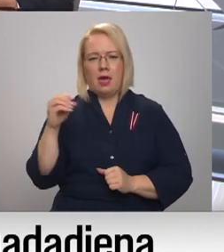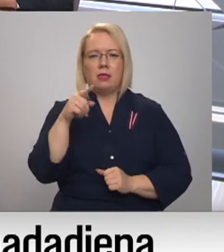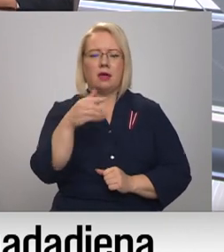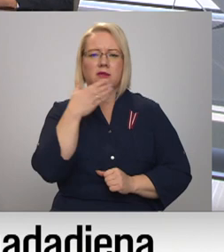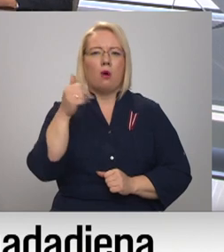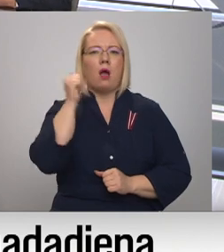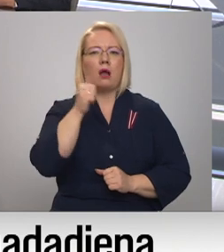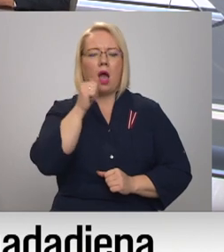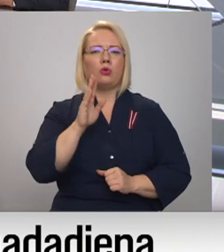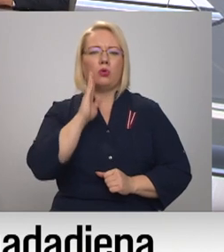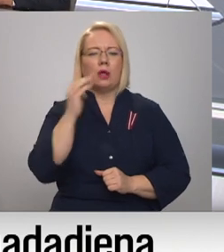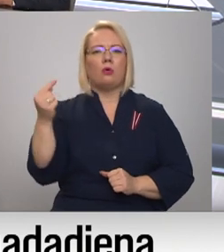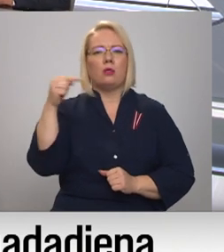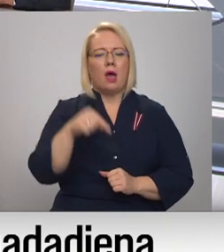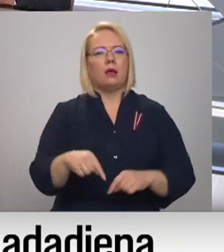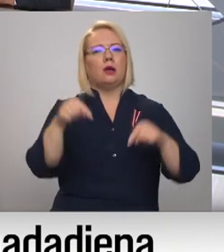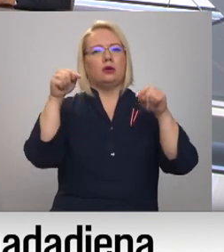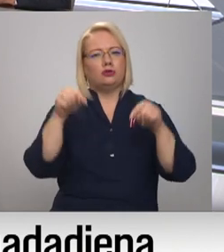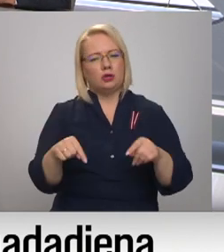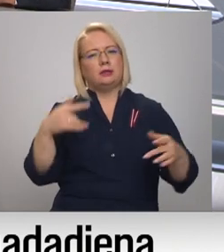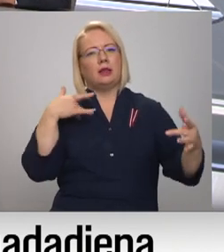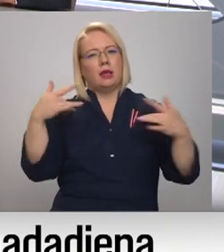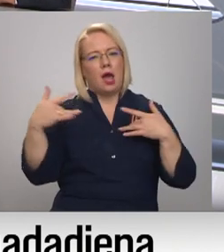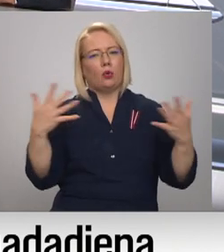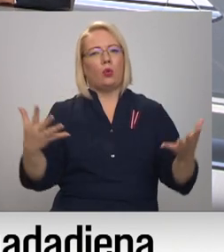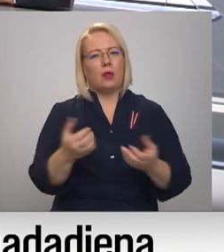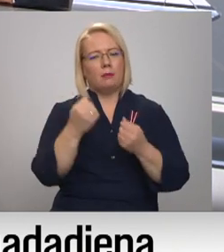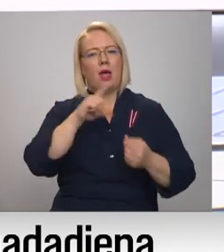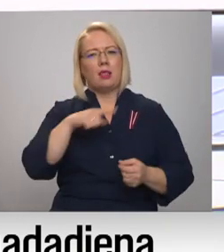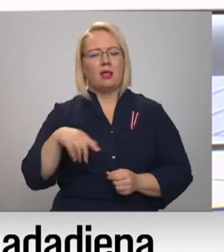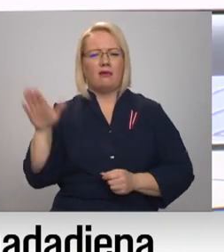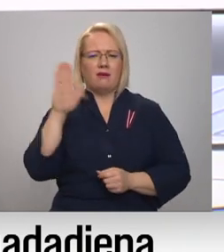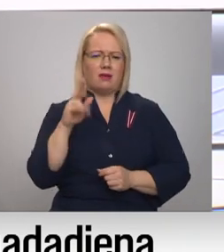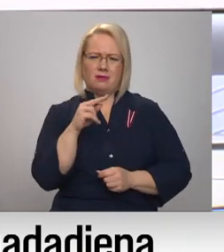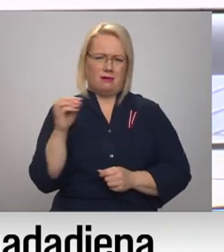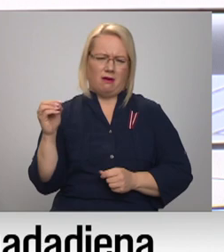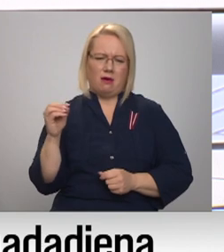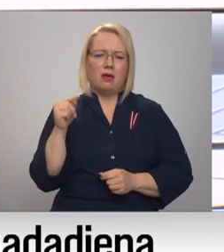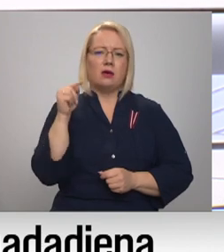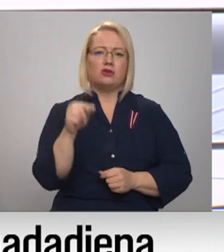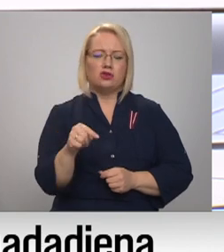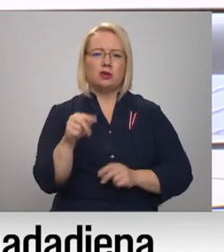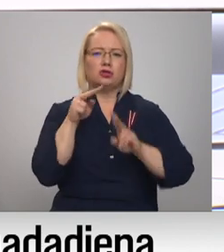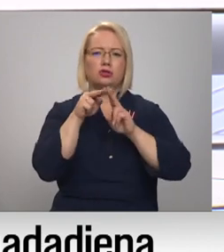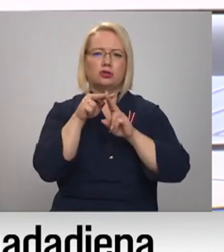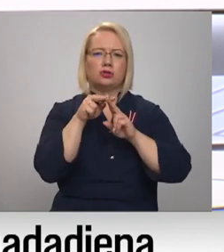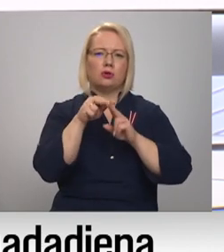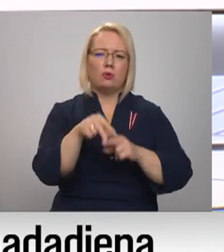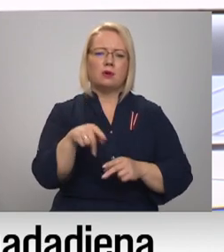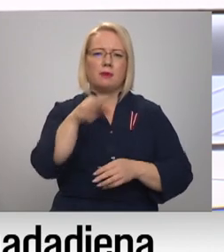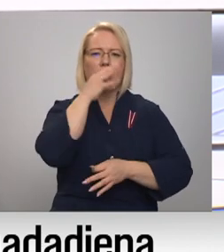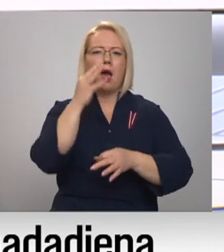katru rītu mēs nākam un domājam, šis ir teāds, kurā dibināt Latvijas valsts. Bet nenoliedzamie šis sloks, jeb šī